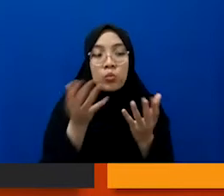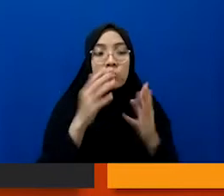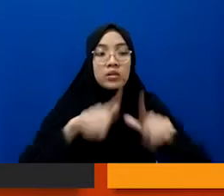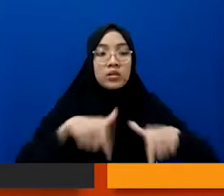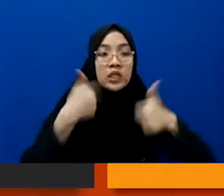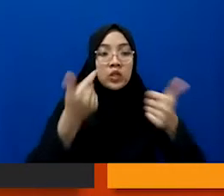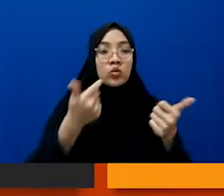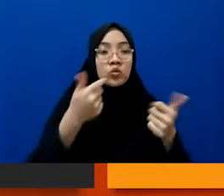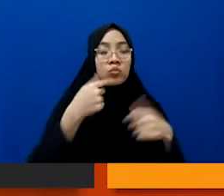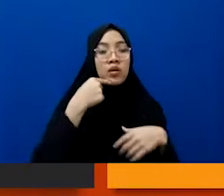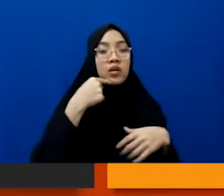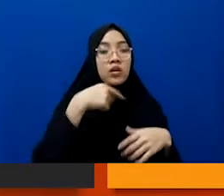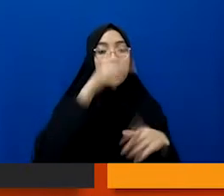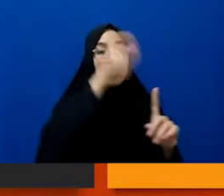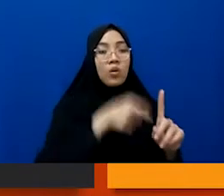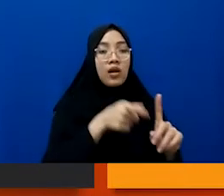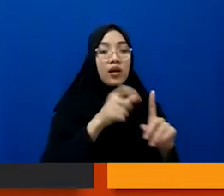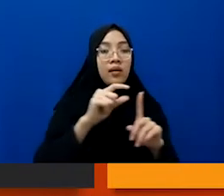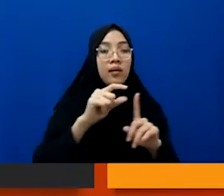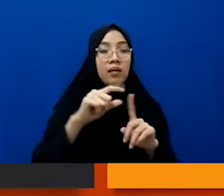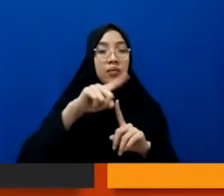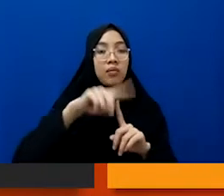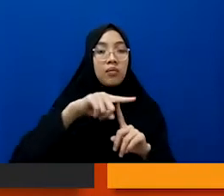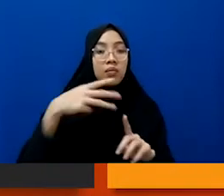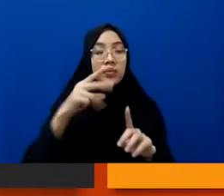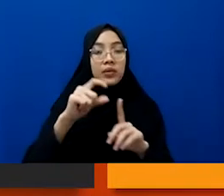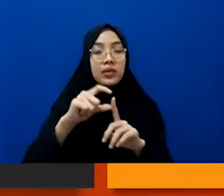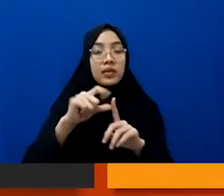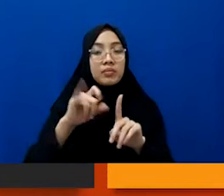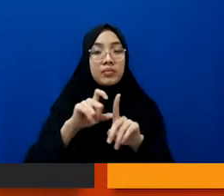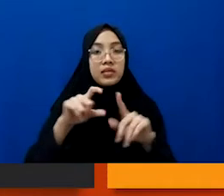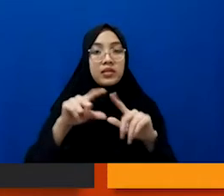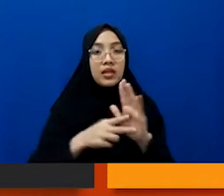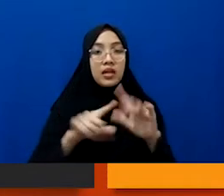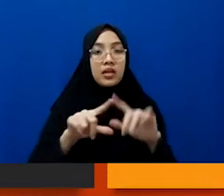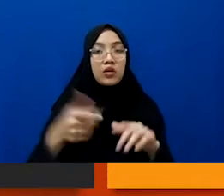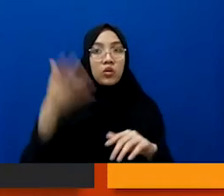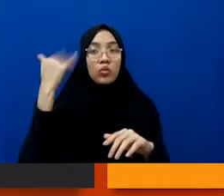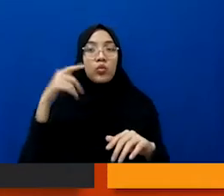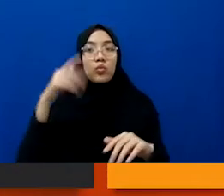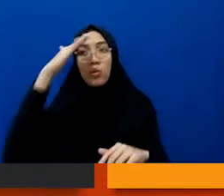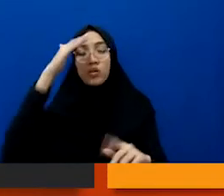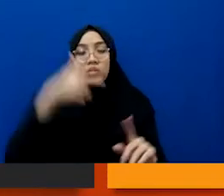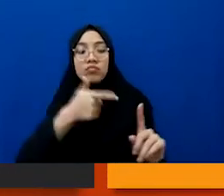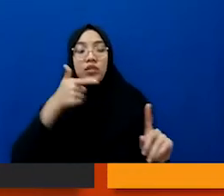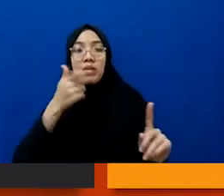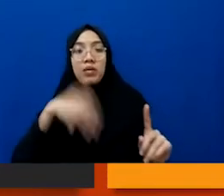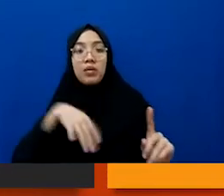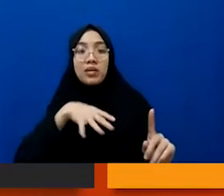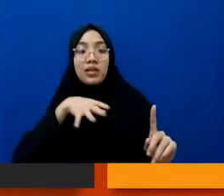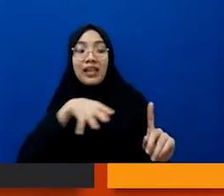seorang terpidana yang dulu pernah ditembak polisi ketika dia ditangkap